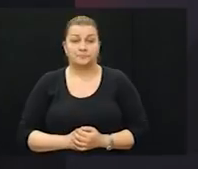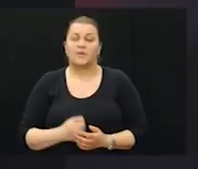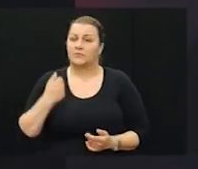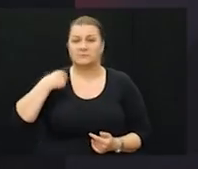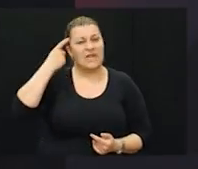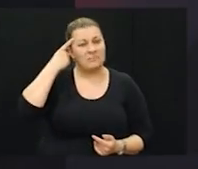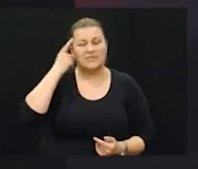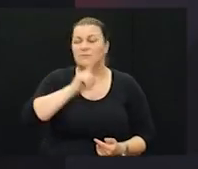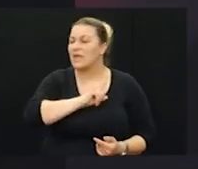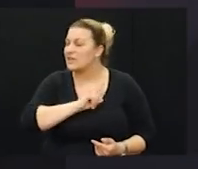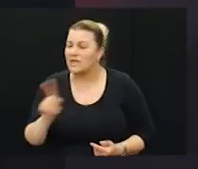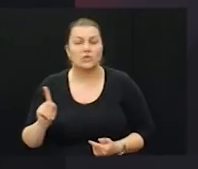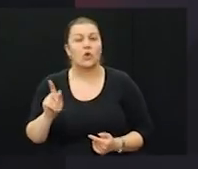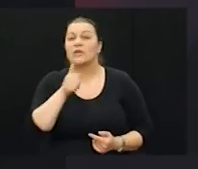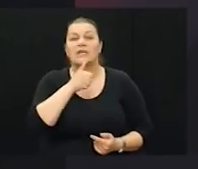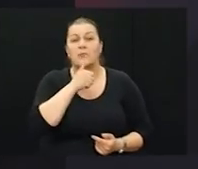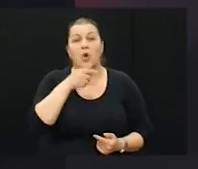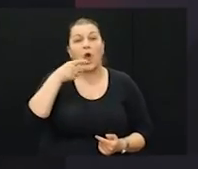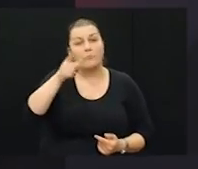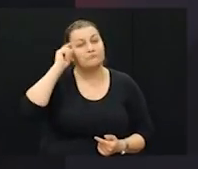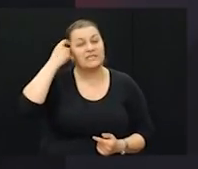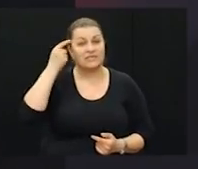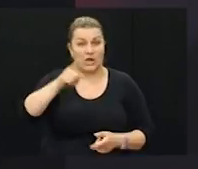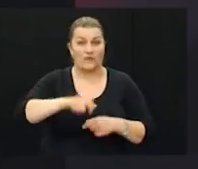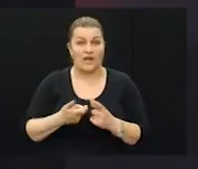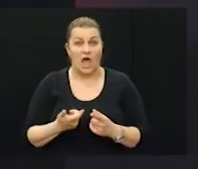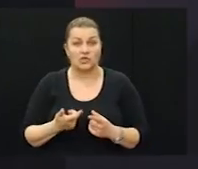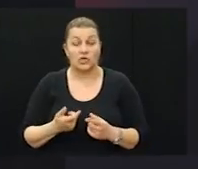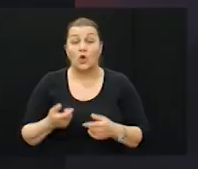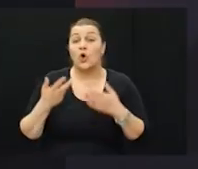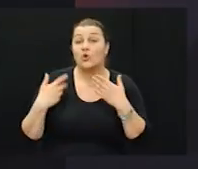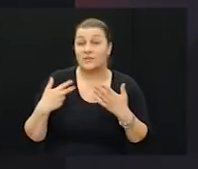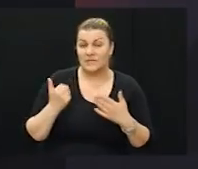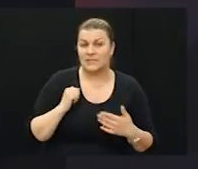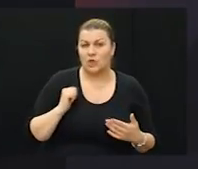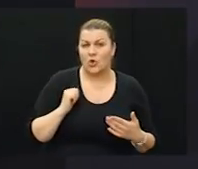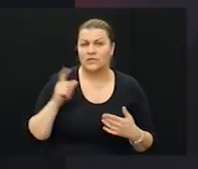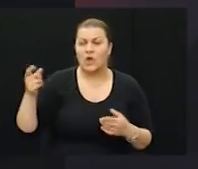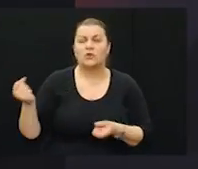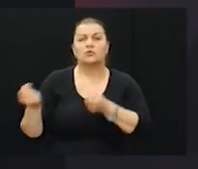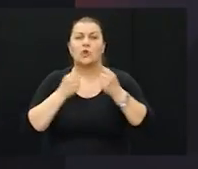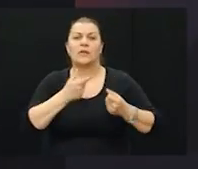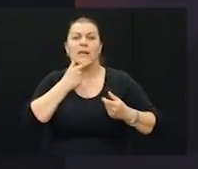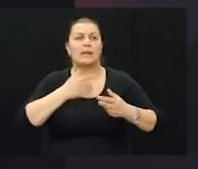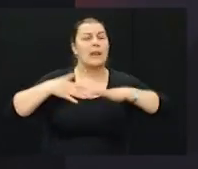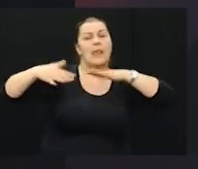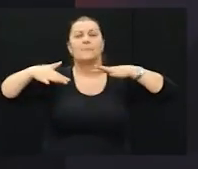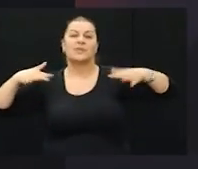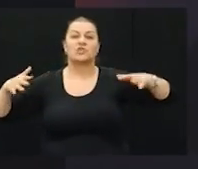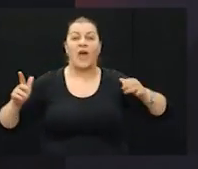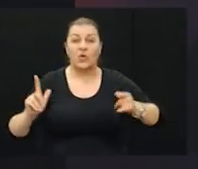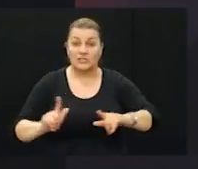Ja mislim da nitko na taj način nije mogao misliti. 80. godine se donijeli jednu lepršavost